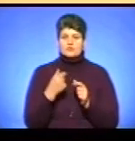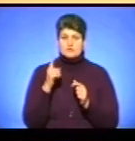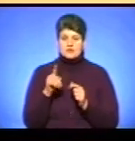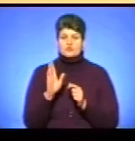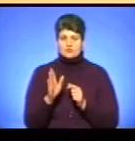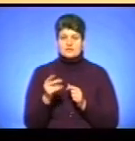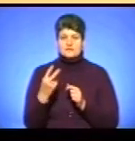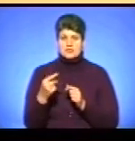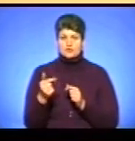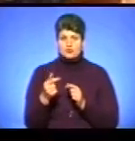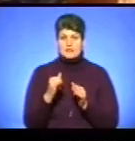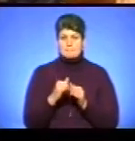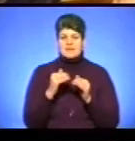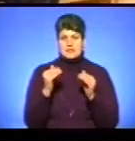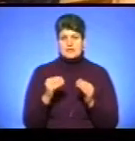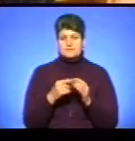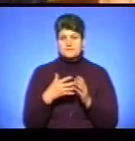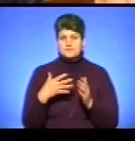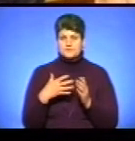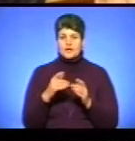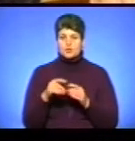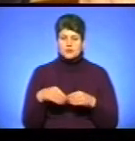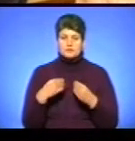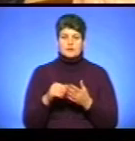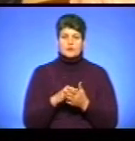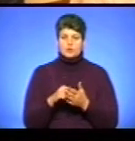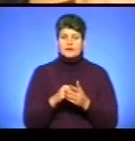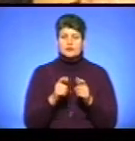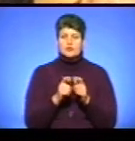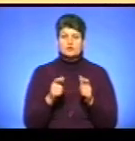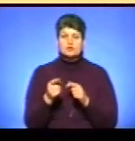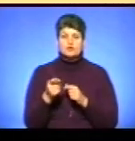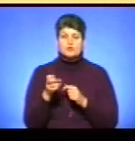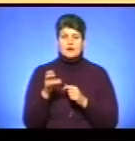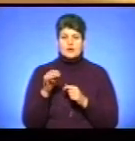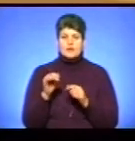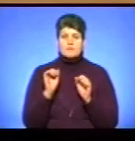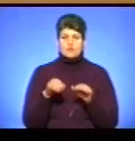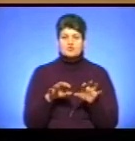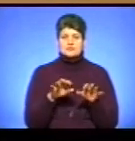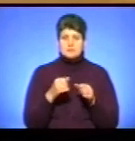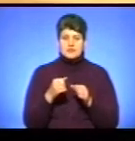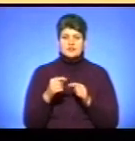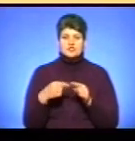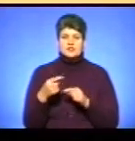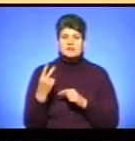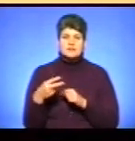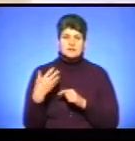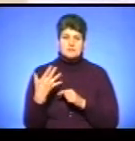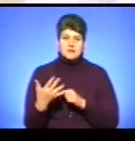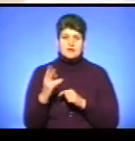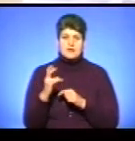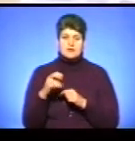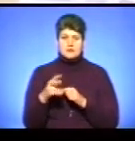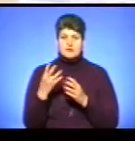20 грудня підняття проїзду. Люди, які подали документи на картку тернополянина, можуть її забрати за 25 календарних